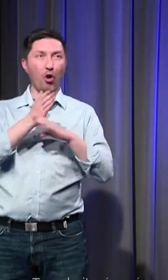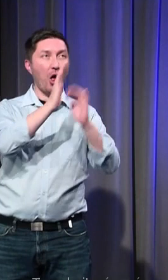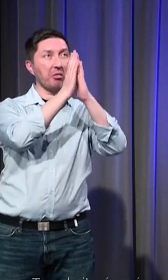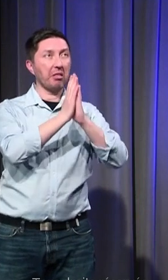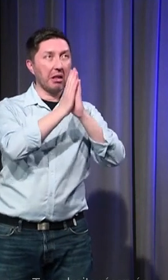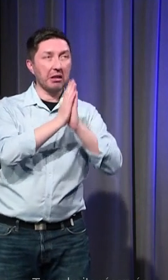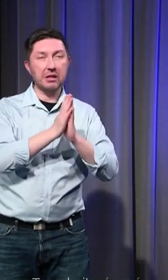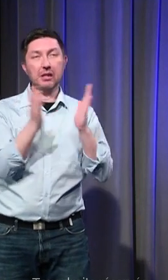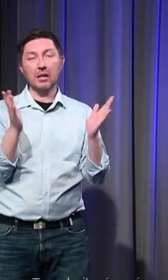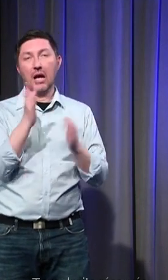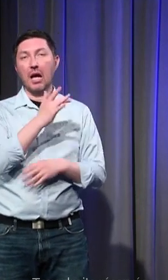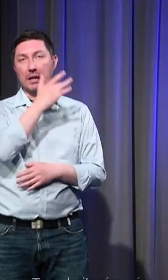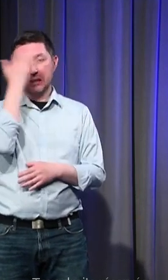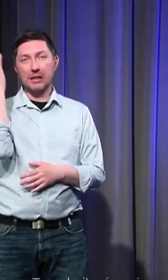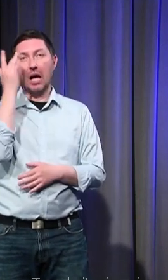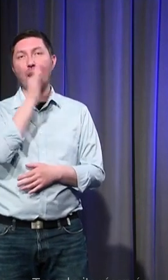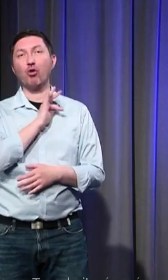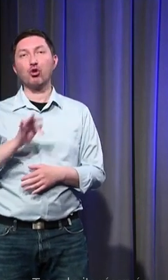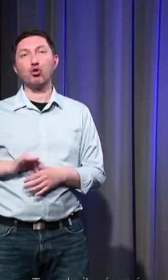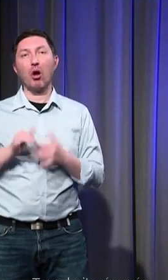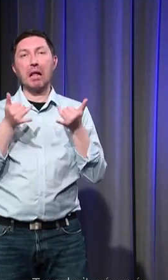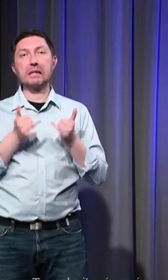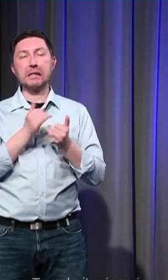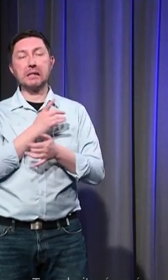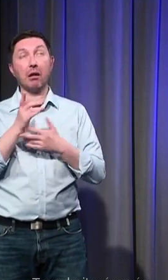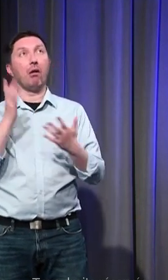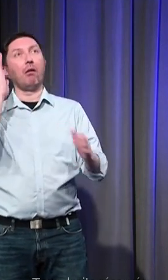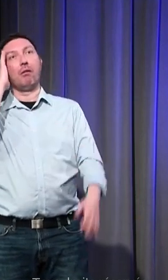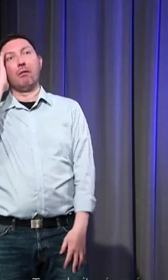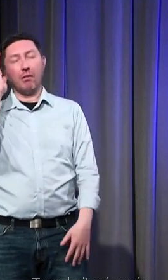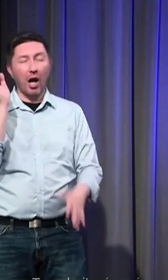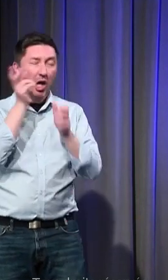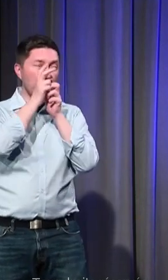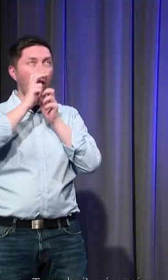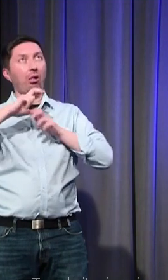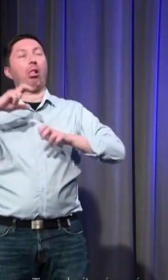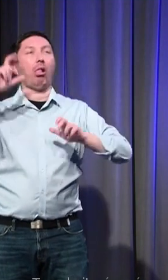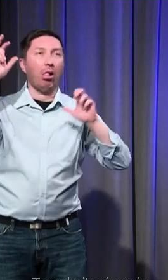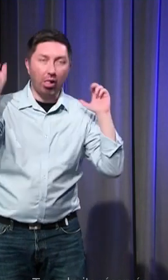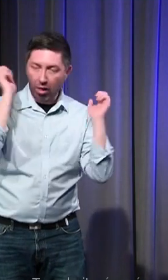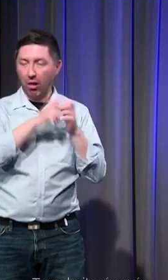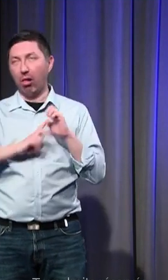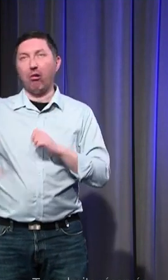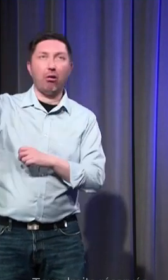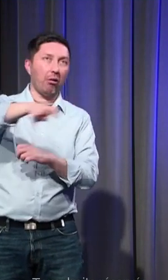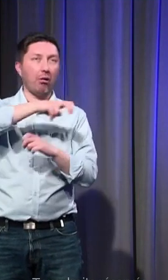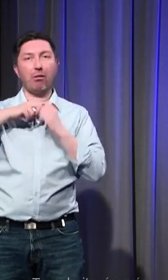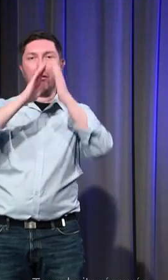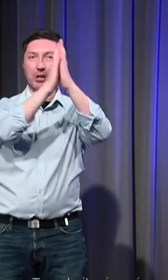François d'Assise elles voient un bitraille de François d'Assise et elles se mettent à hurler elles tiennent plus en place elles déambulent dans l'église elles